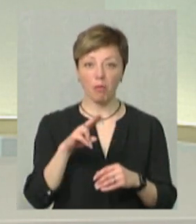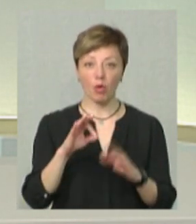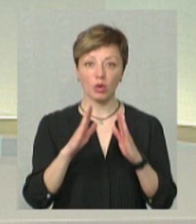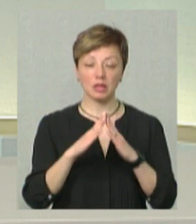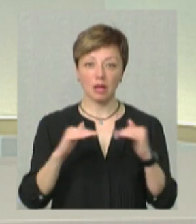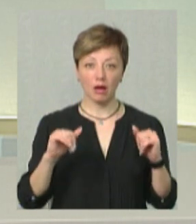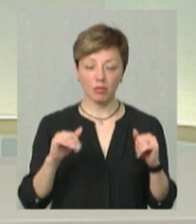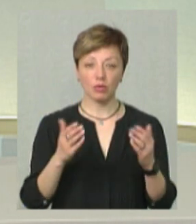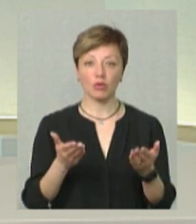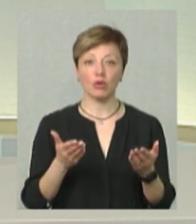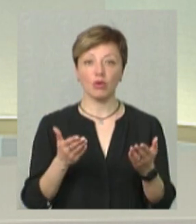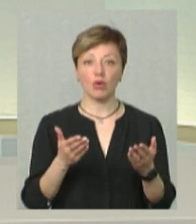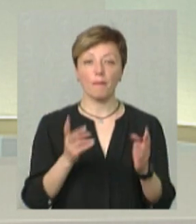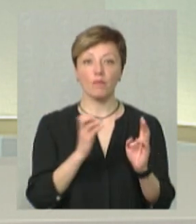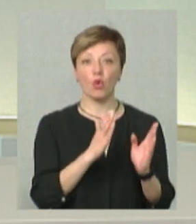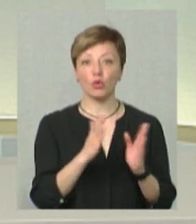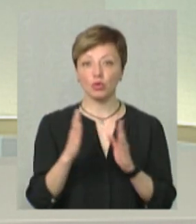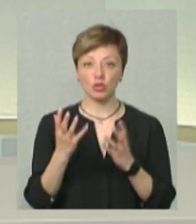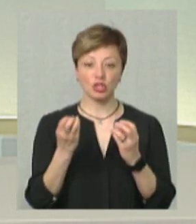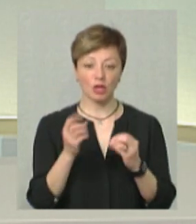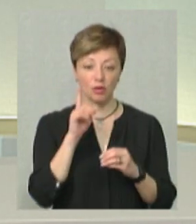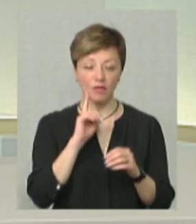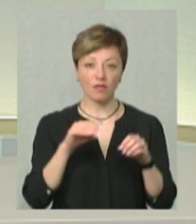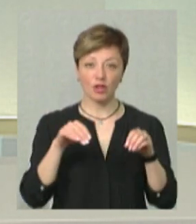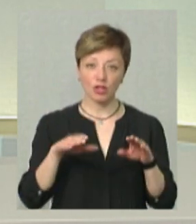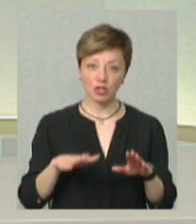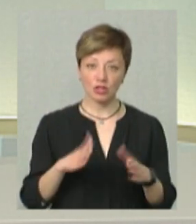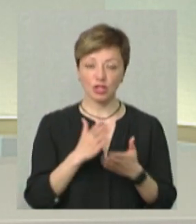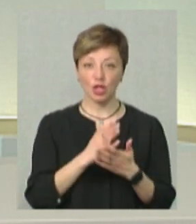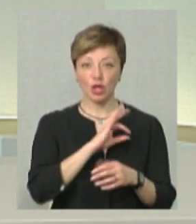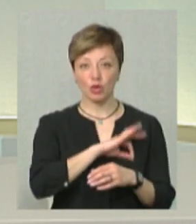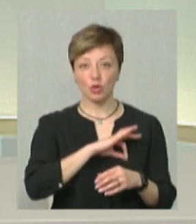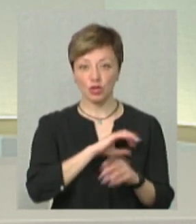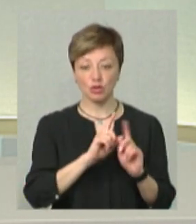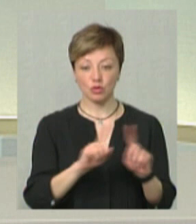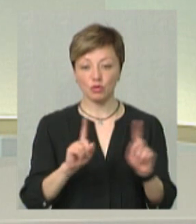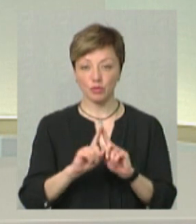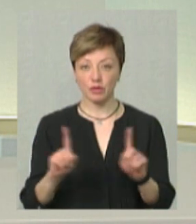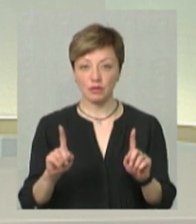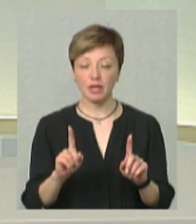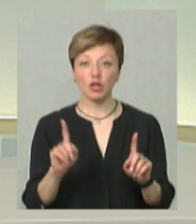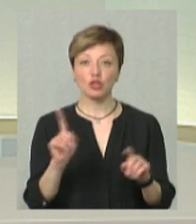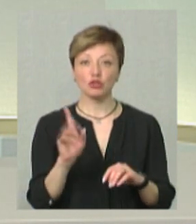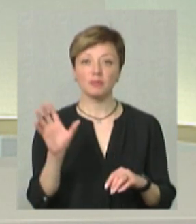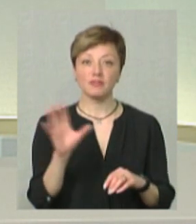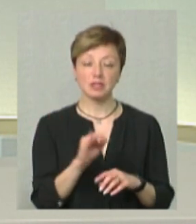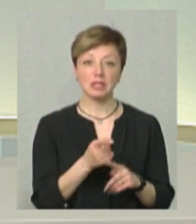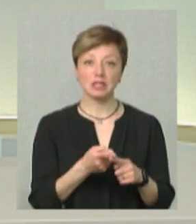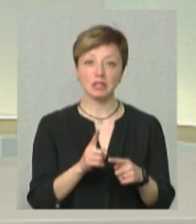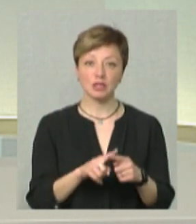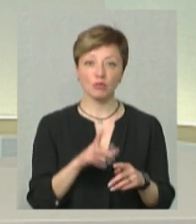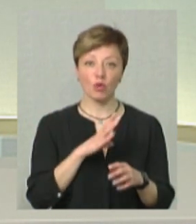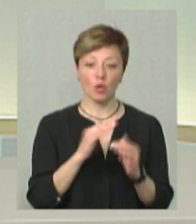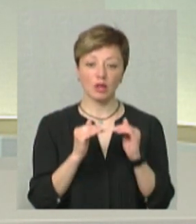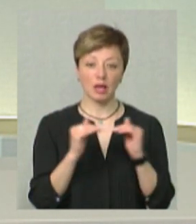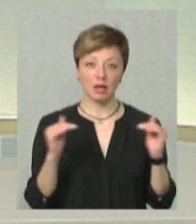та пану Коворкінгу, пану Гуртожитку ще вирішується, там є юридичні тонкощі. Тобто, щоб все це було на